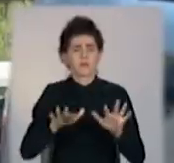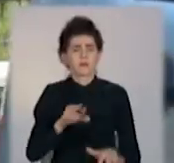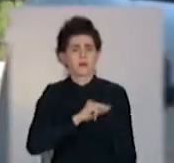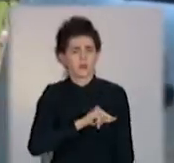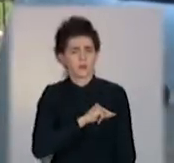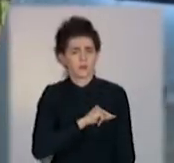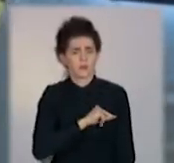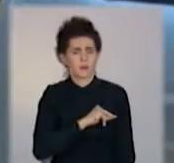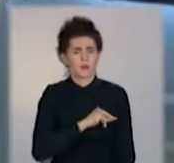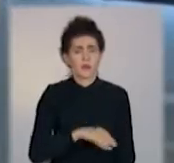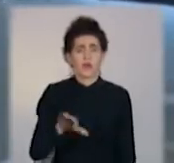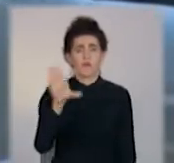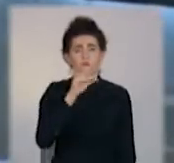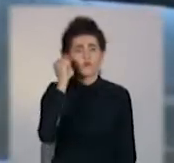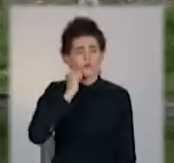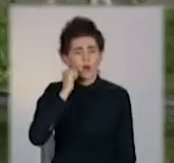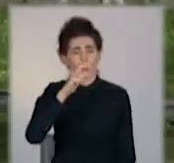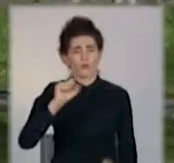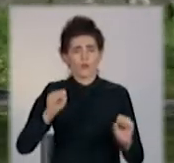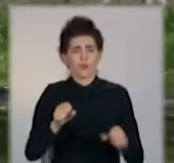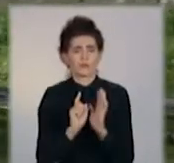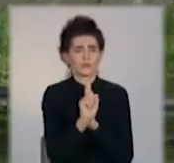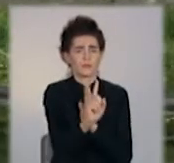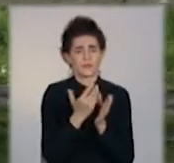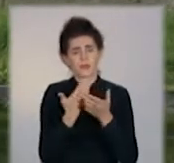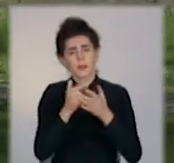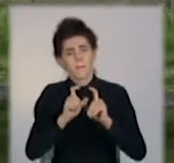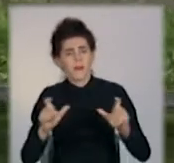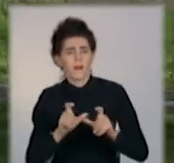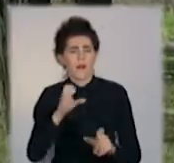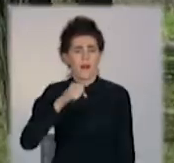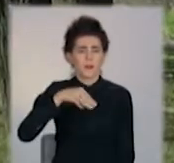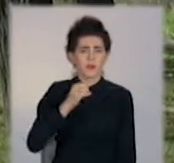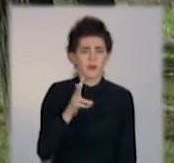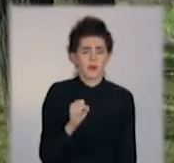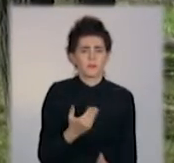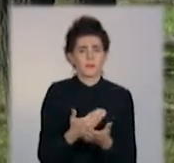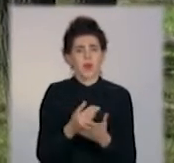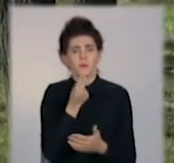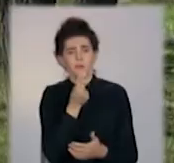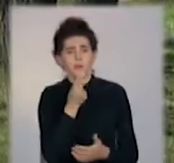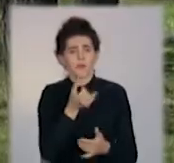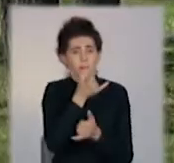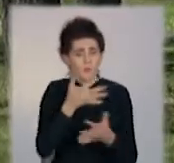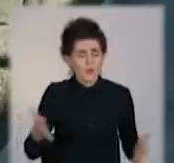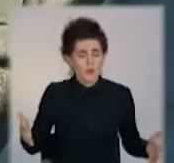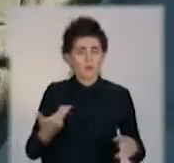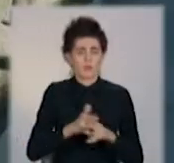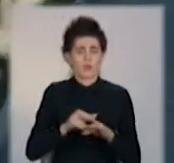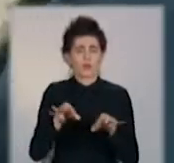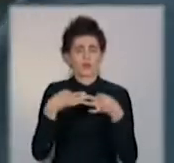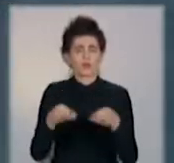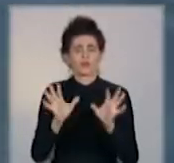Проте літні люди можуть вийти до магазину чи аптеки, якщо принести ліки і продукти немає кому. Та пересуватися їм